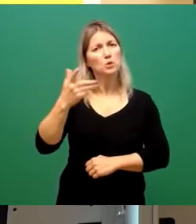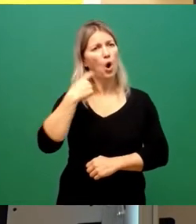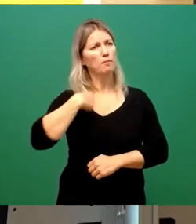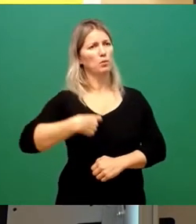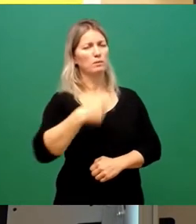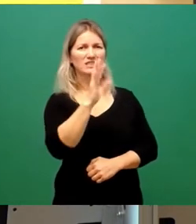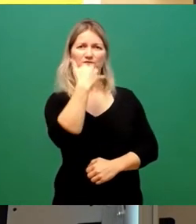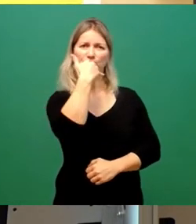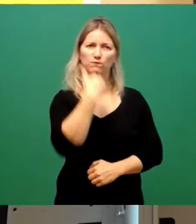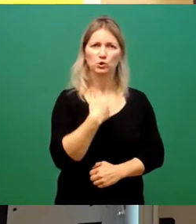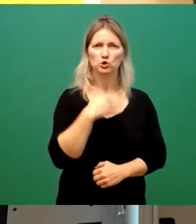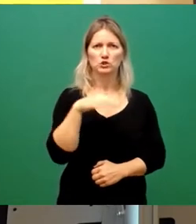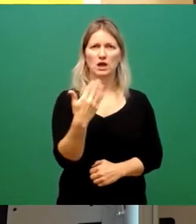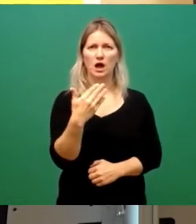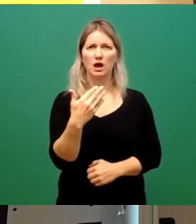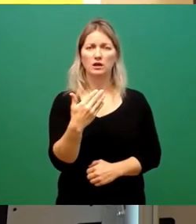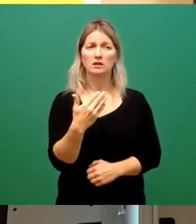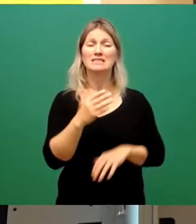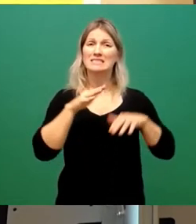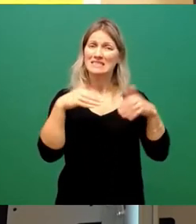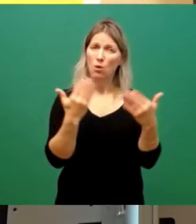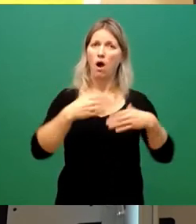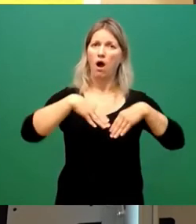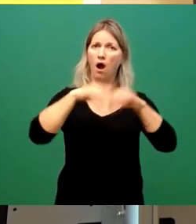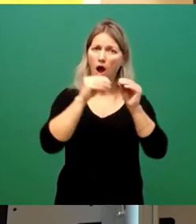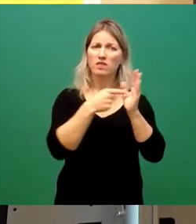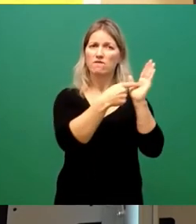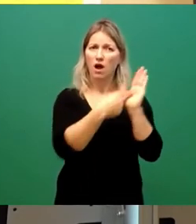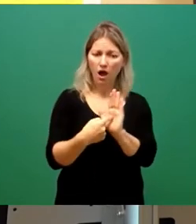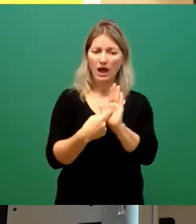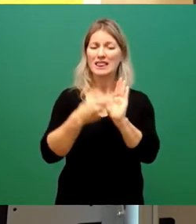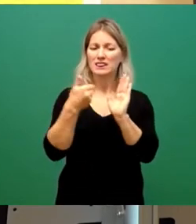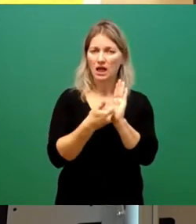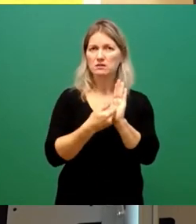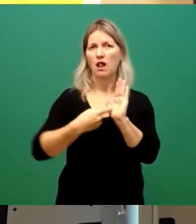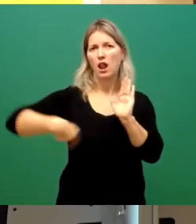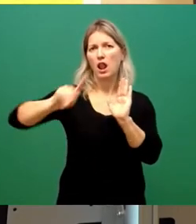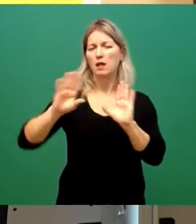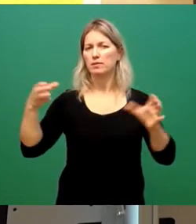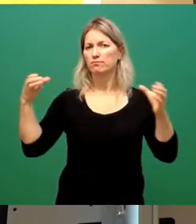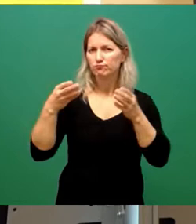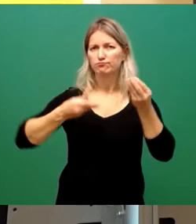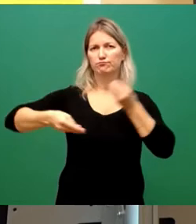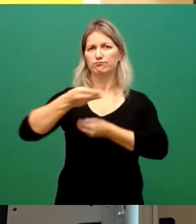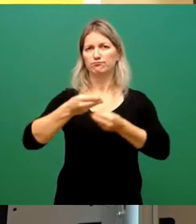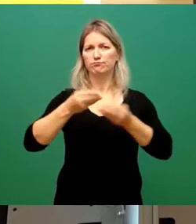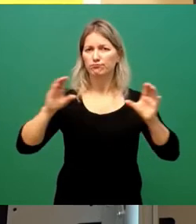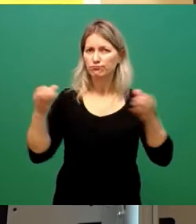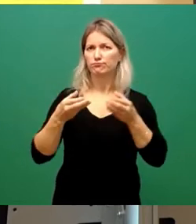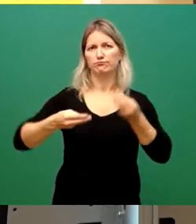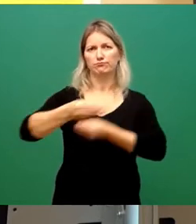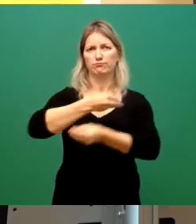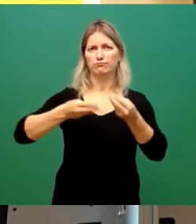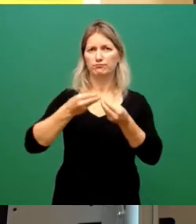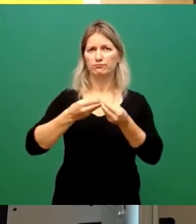Das ist der Ausgangspunkt, weshalb wir hier wieder und wieder zusammenkommen und uns mit diesem Thema beschäftigen müssen. Da wäre